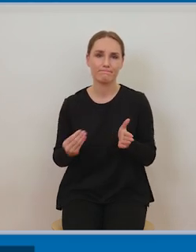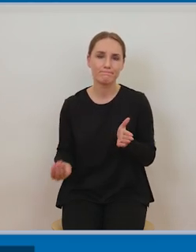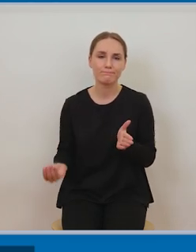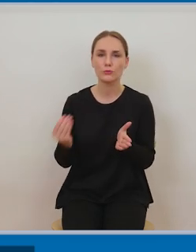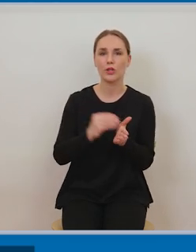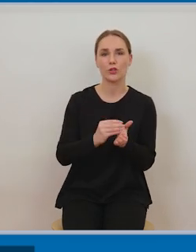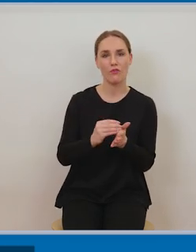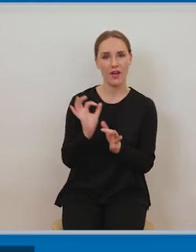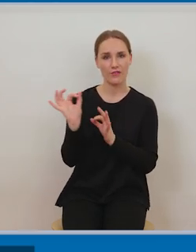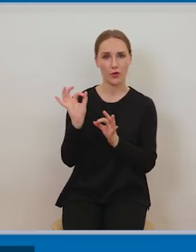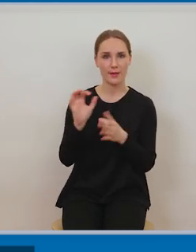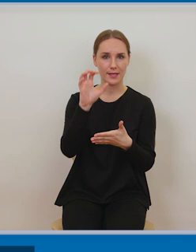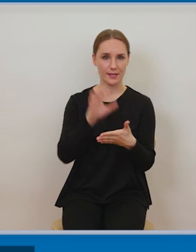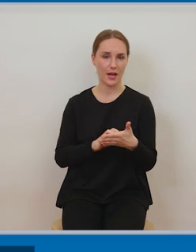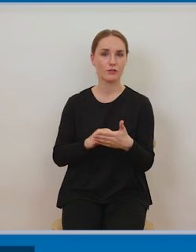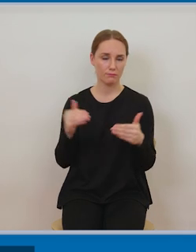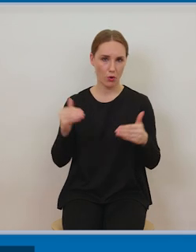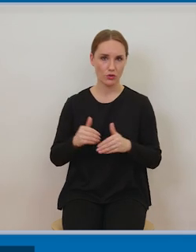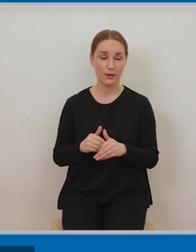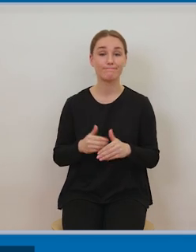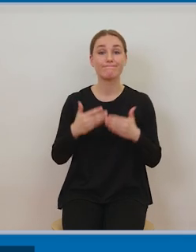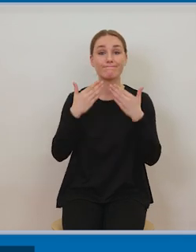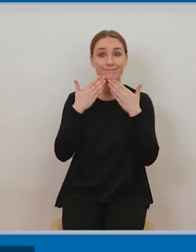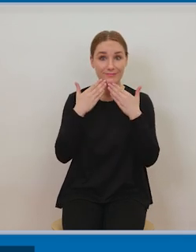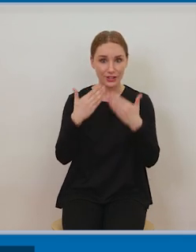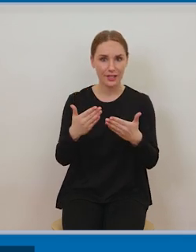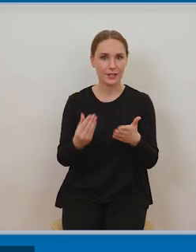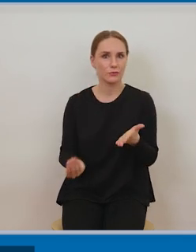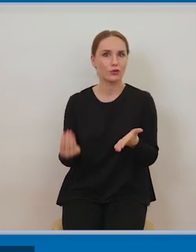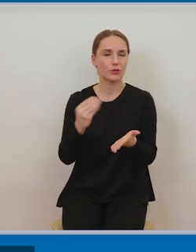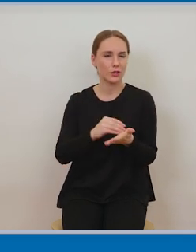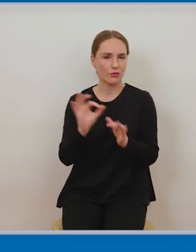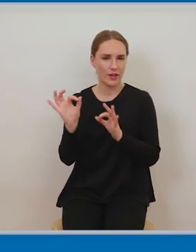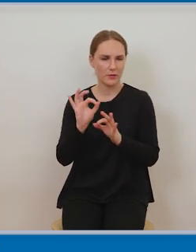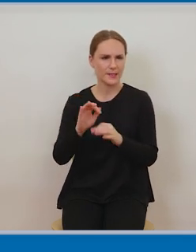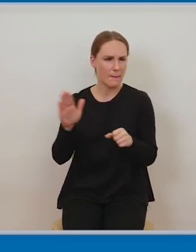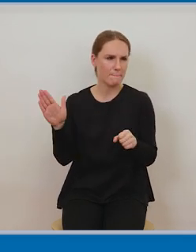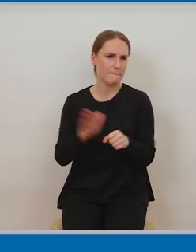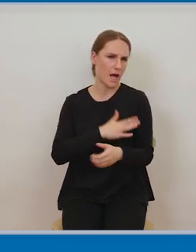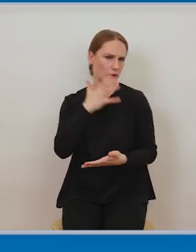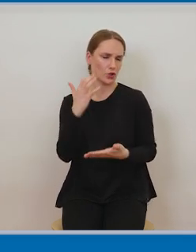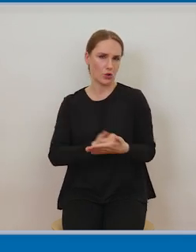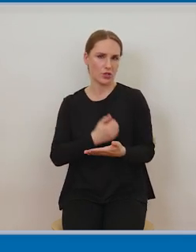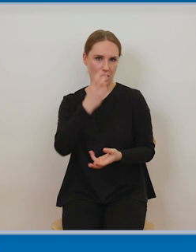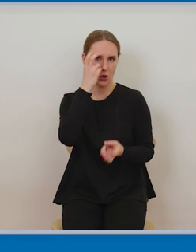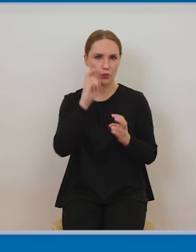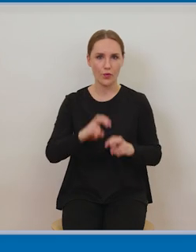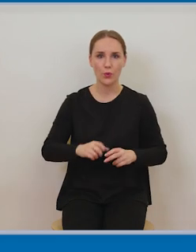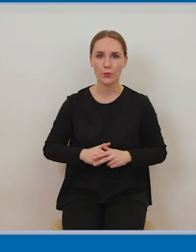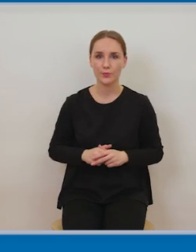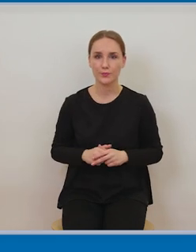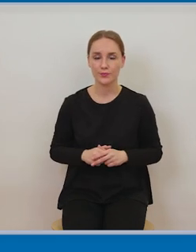zapoznanie się z tą treścią, ale można też usunąć pewne treści, jeżeli one są zbędne, jeżeli wiemy, że